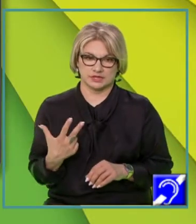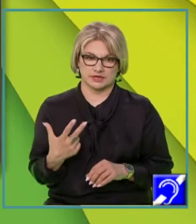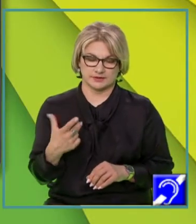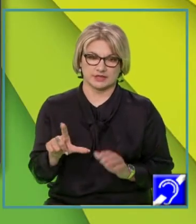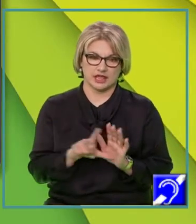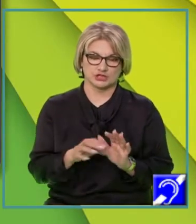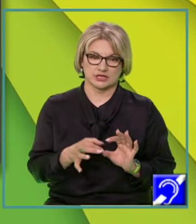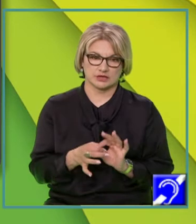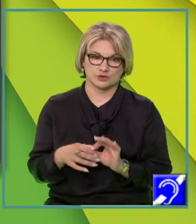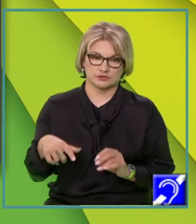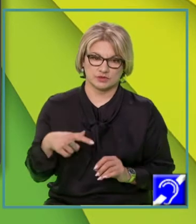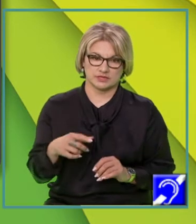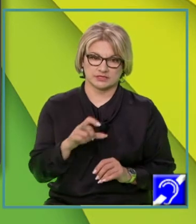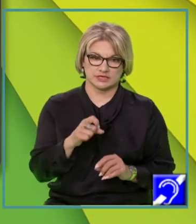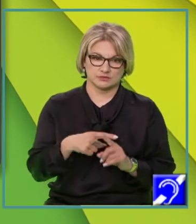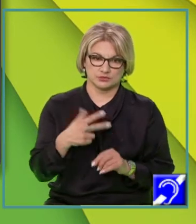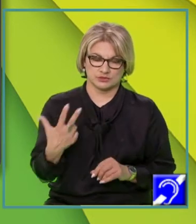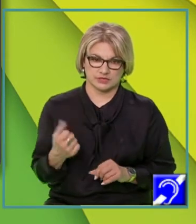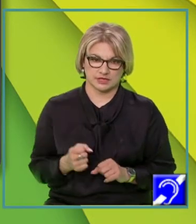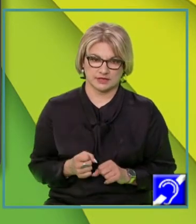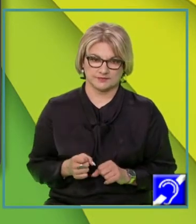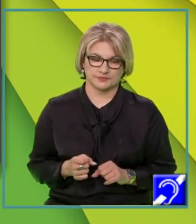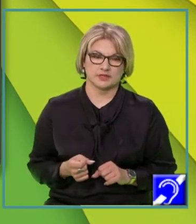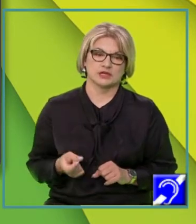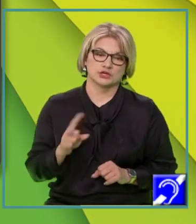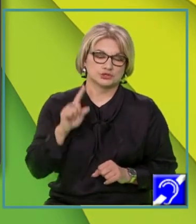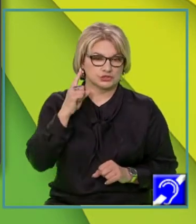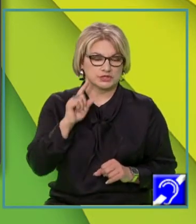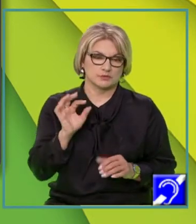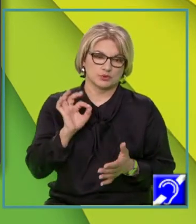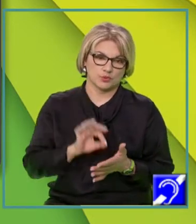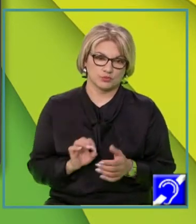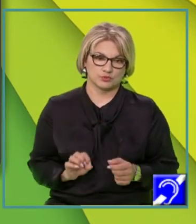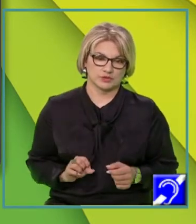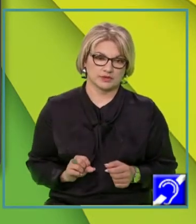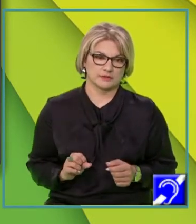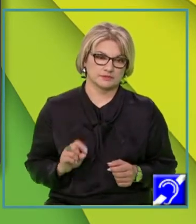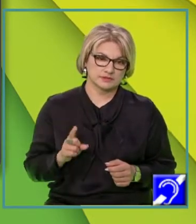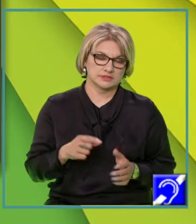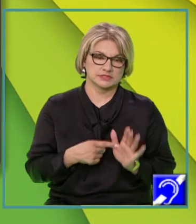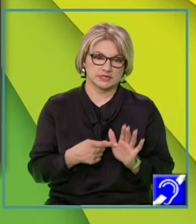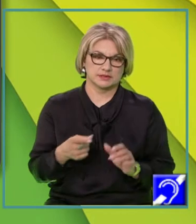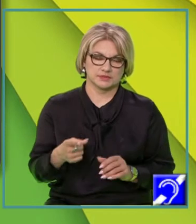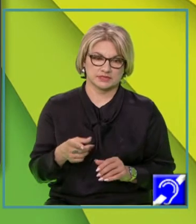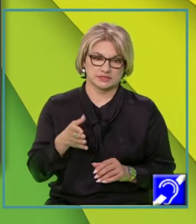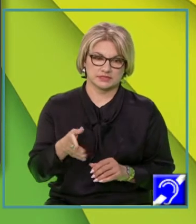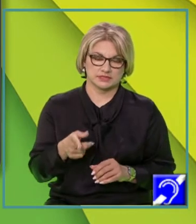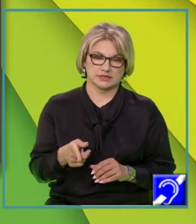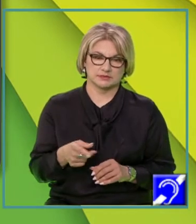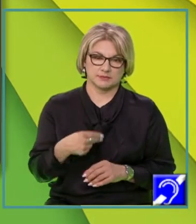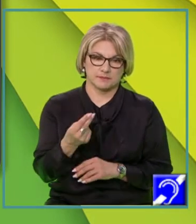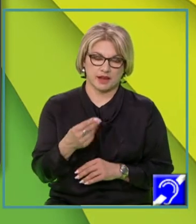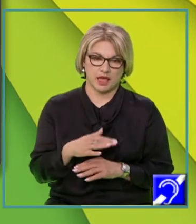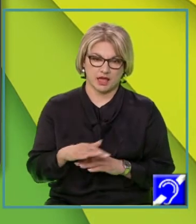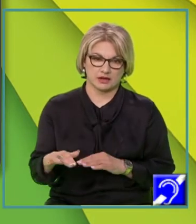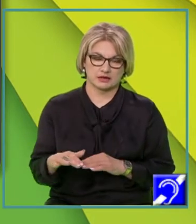corespondență este X plus 3 și ne propunem să reprezentăm în plan